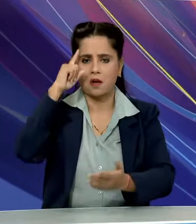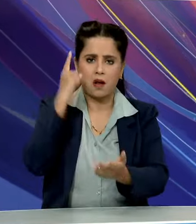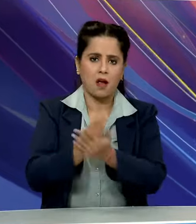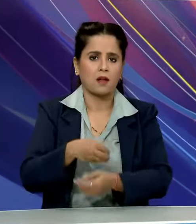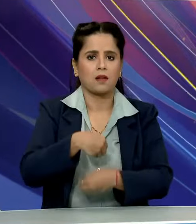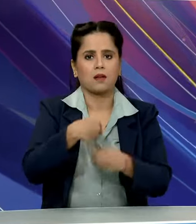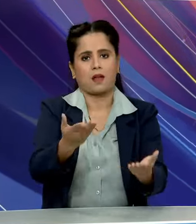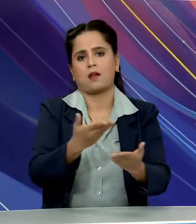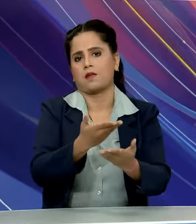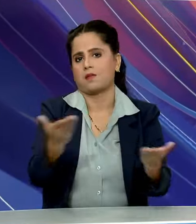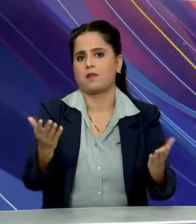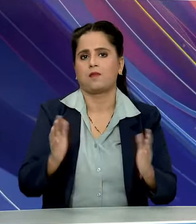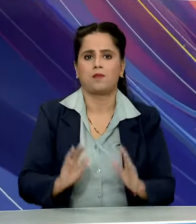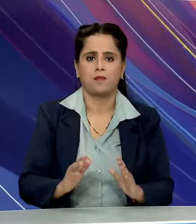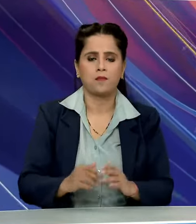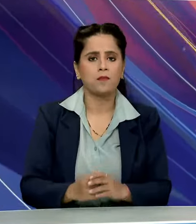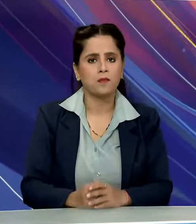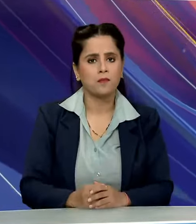रही है